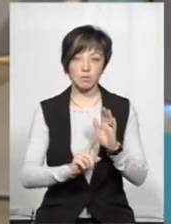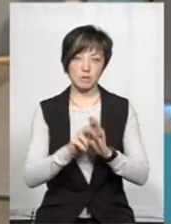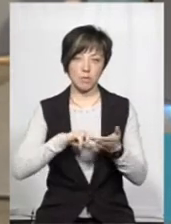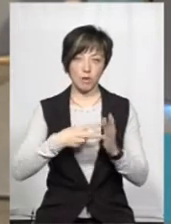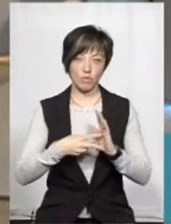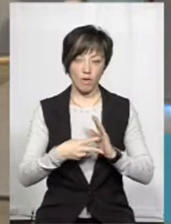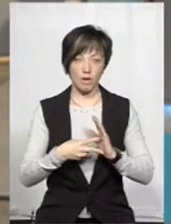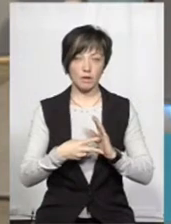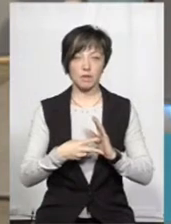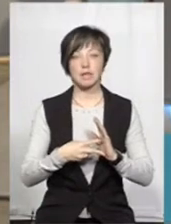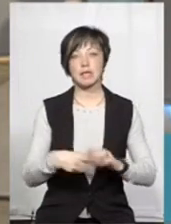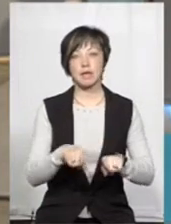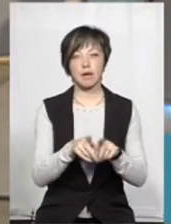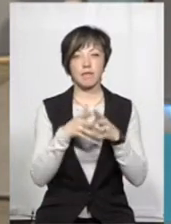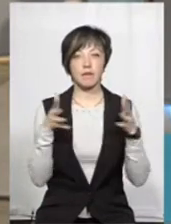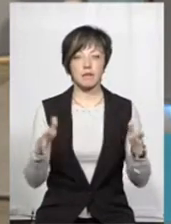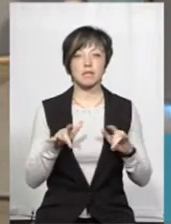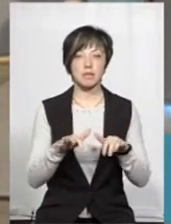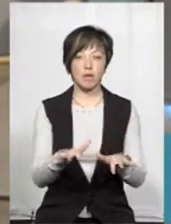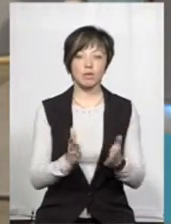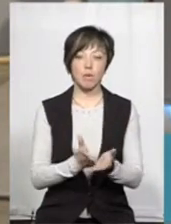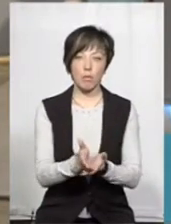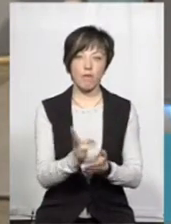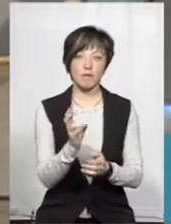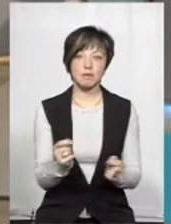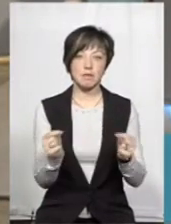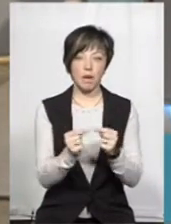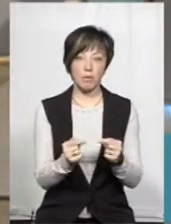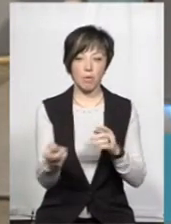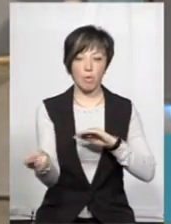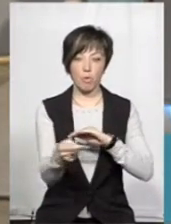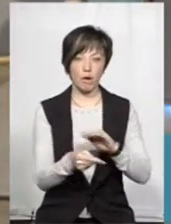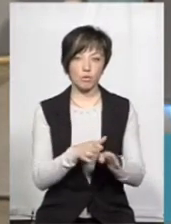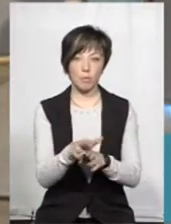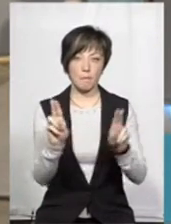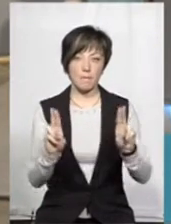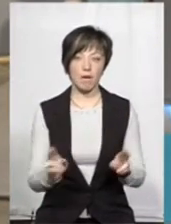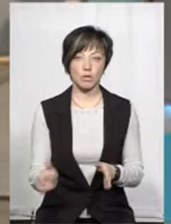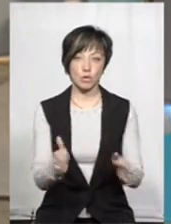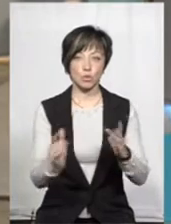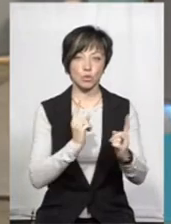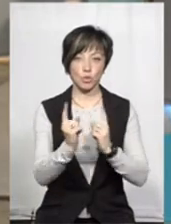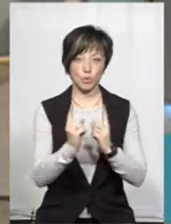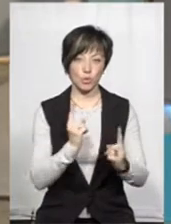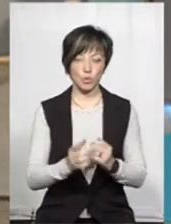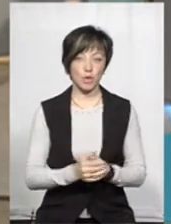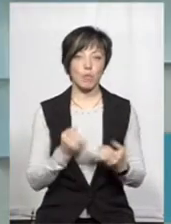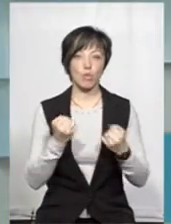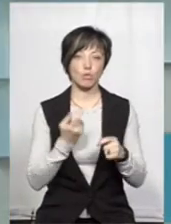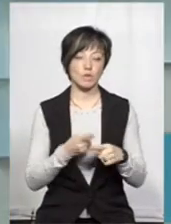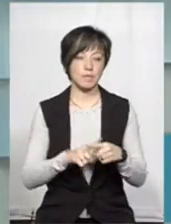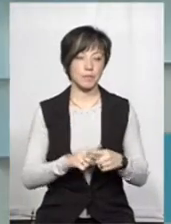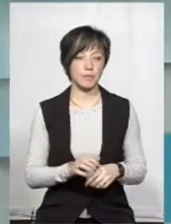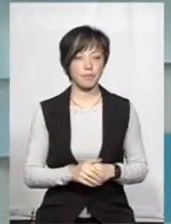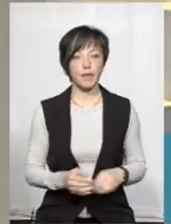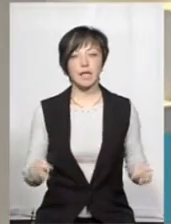запланували такі великі заходи, які спрямовані саме на пропаганду дотримання правил дорожнього руху і боротьбу з цим.